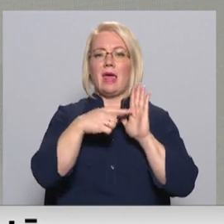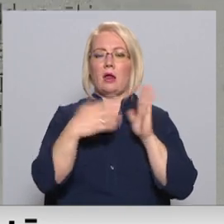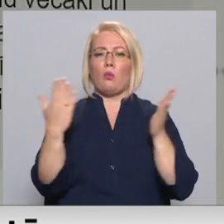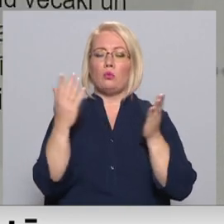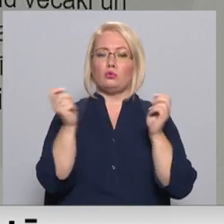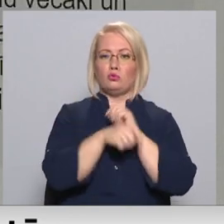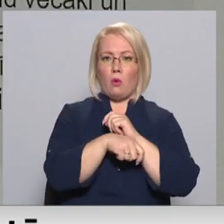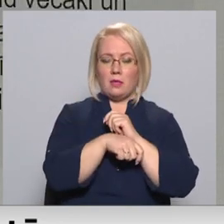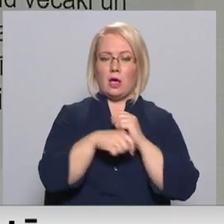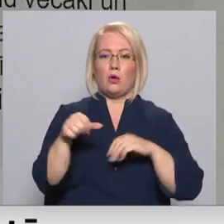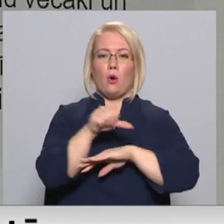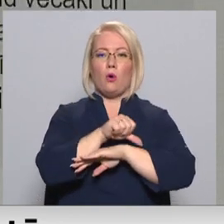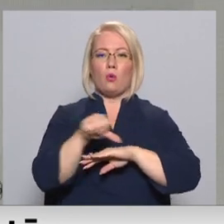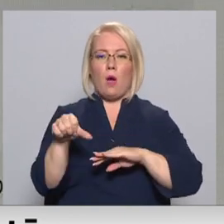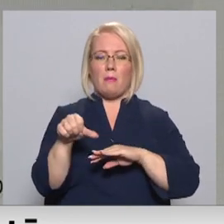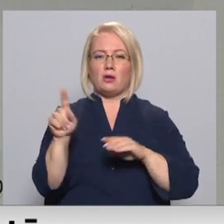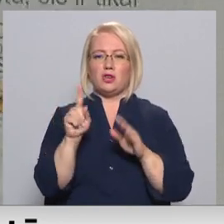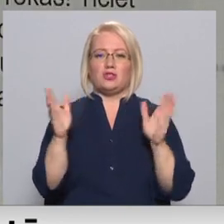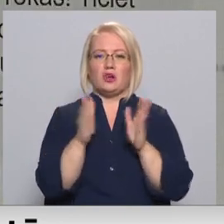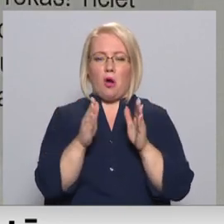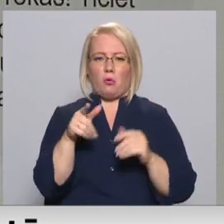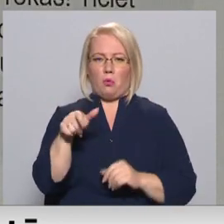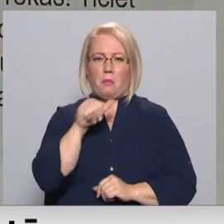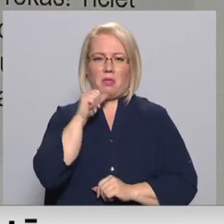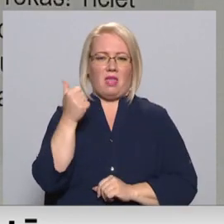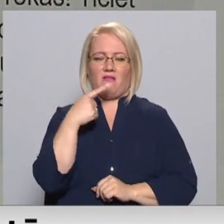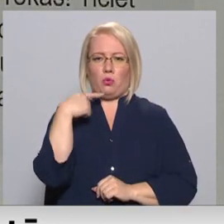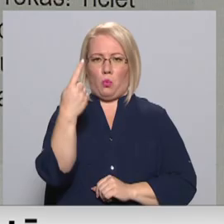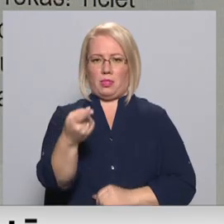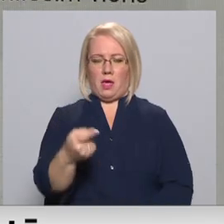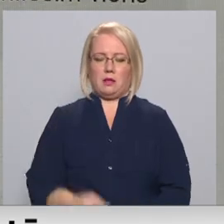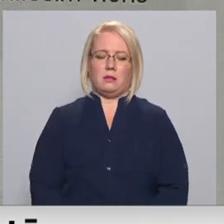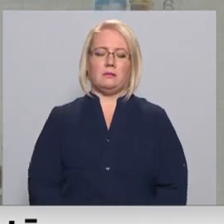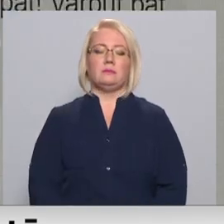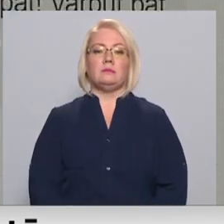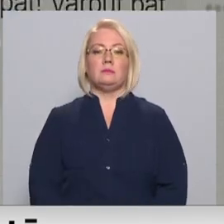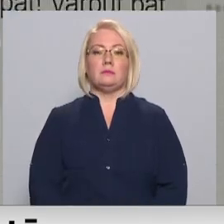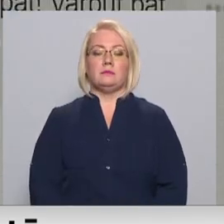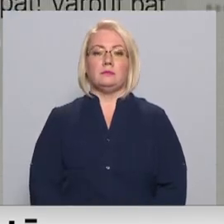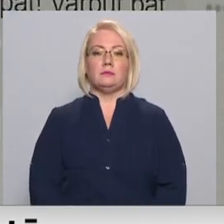sodāms, jo robeža ir ļoti šaura un reizēm pat nenosakāma. Dagnīna Eman Vēvera, Anda Boša, Latvijas televīzija.